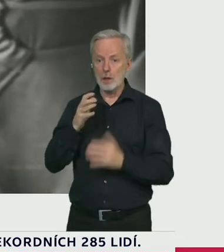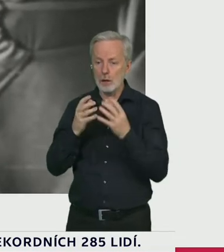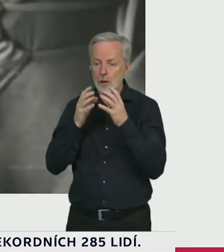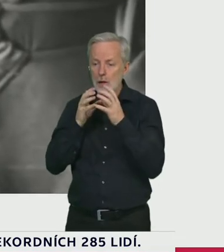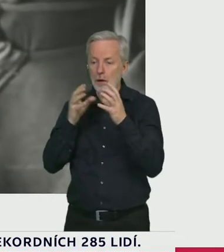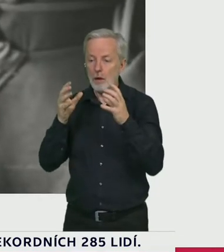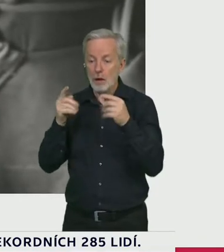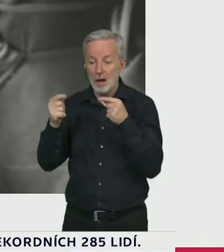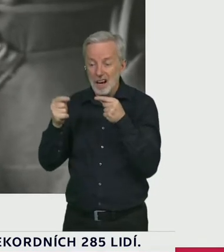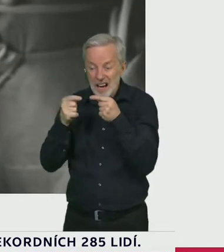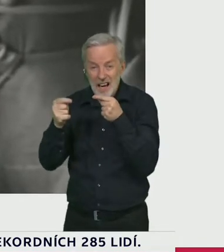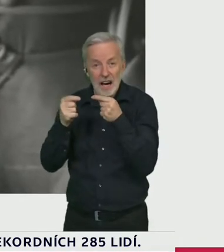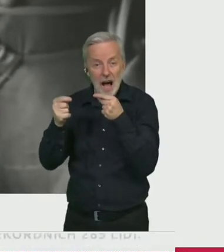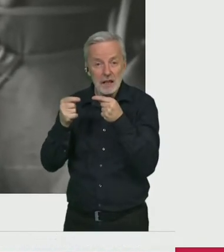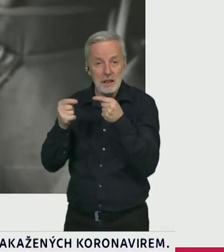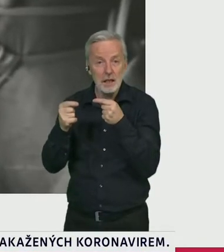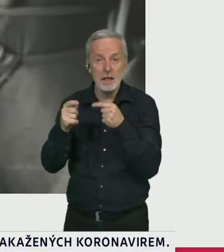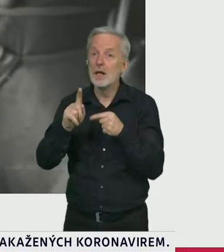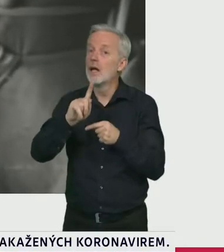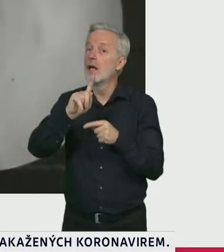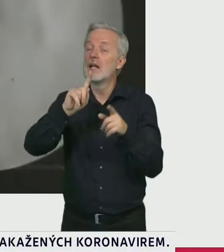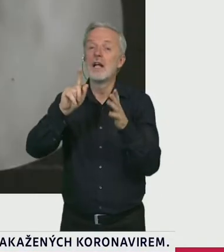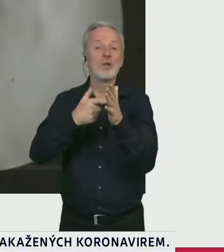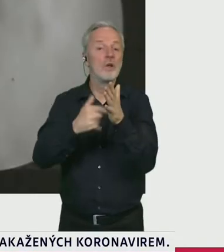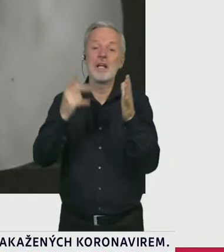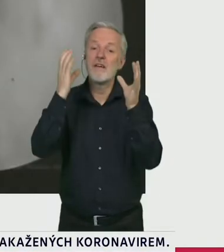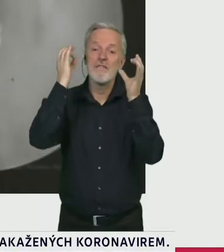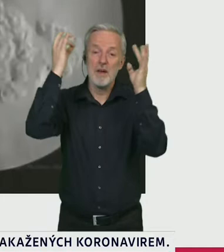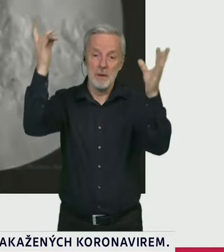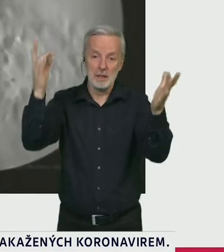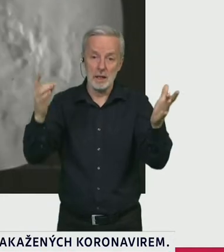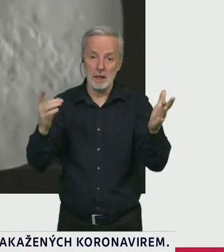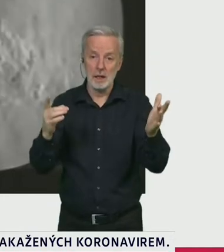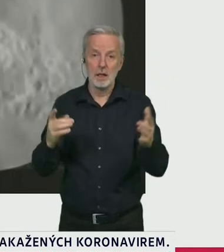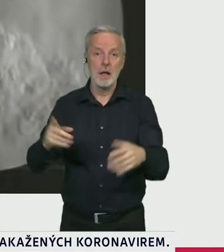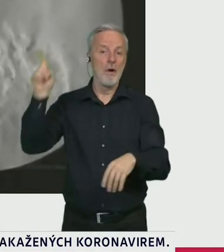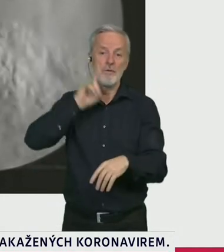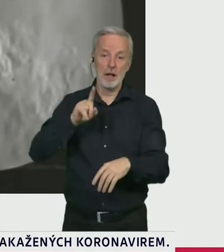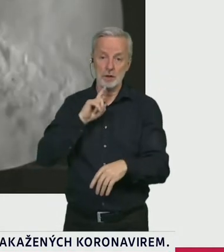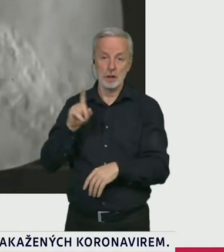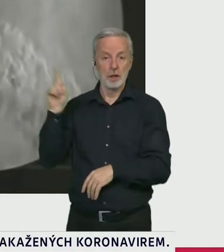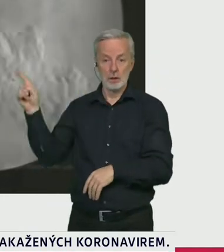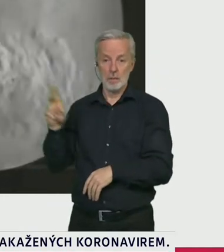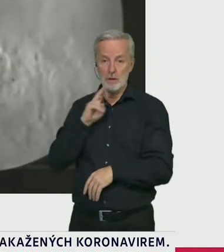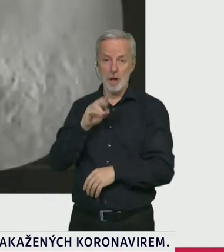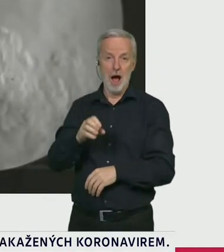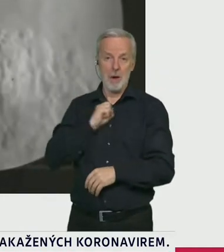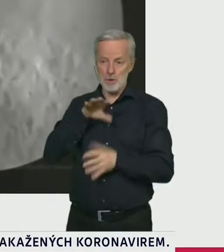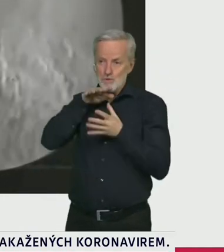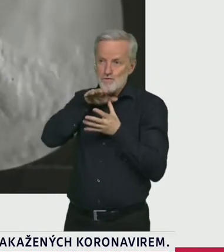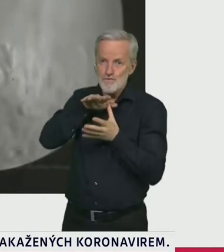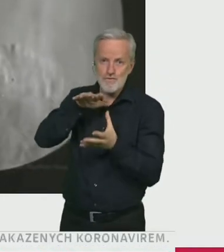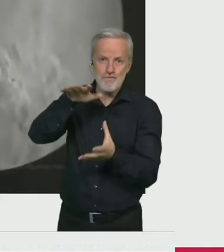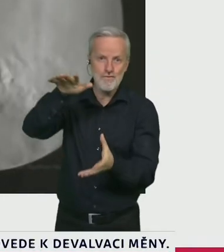Není to žádný výmysl, není to žádný hoax, který by někdo rozšiřoval ve snaze omezovat lidí. Je to